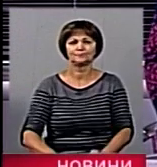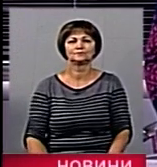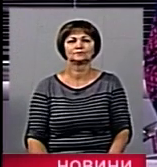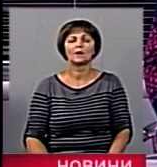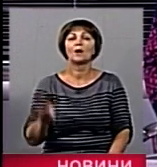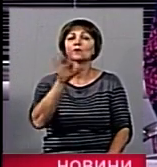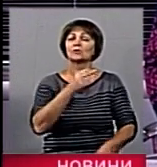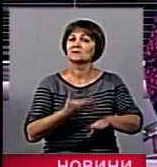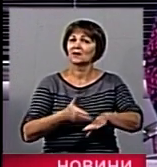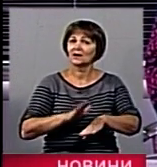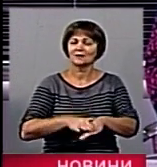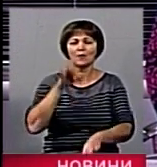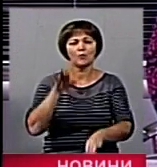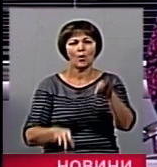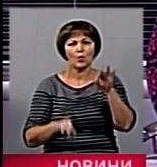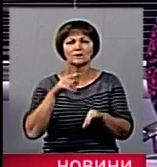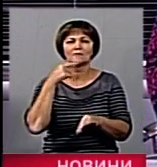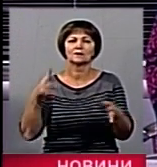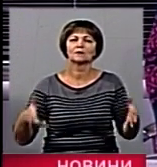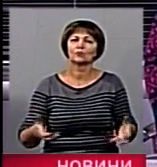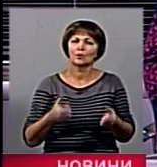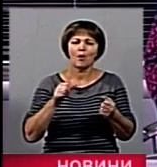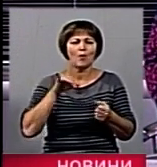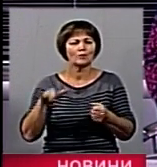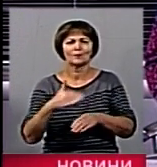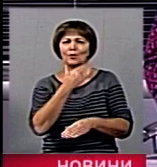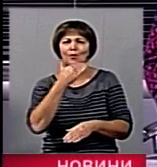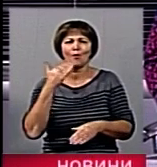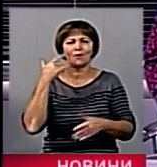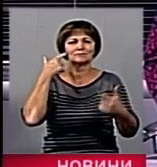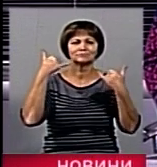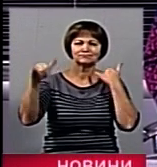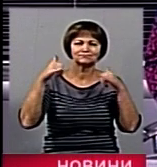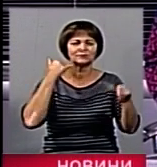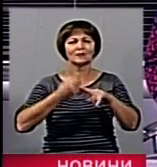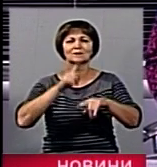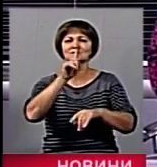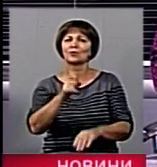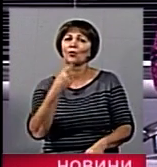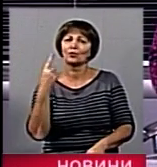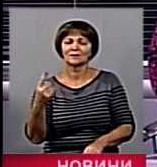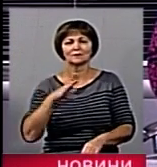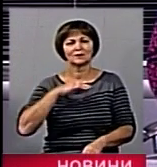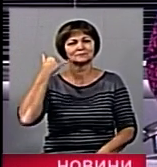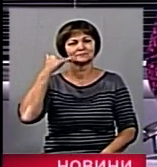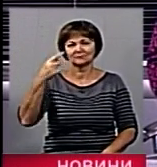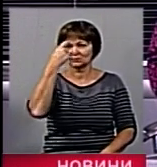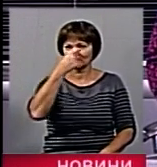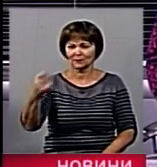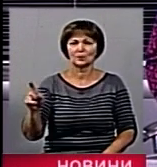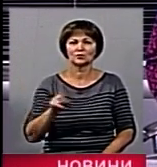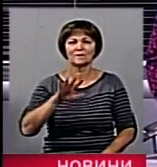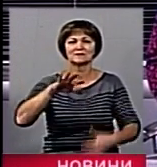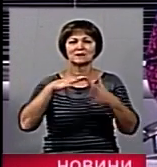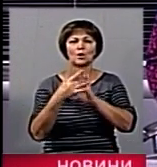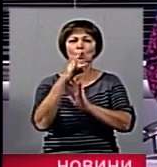Про складні метеоумови говорять і рятувальники. З-поміж численних звернень до Служби по рятунку 101 надійшло повідомлення і про те, що